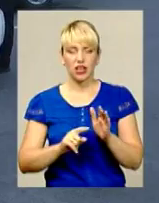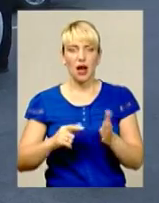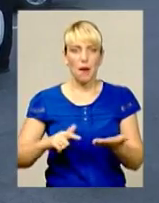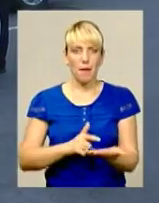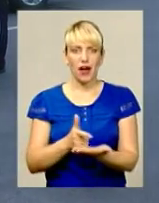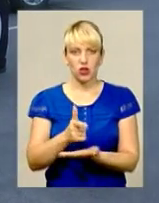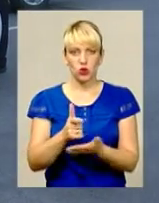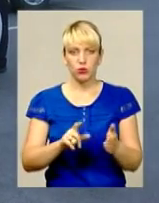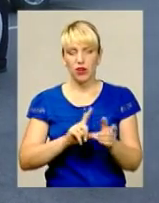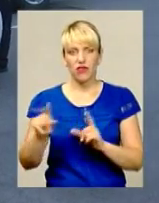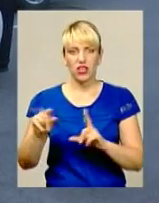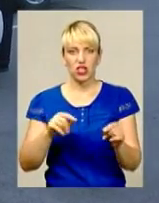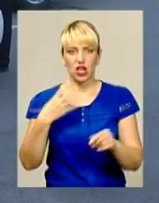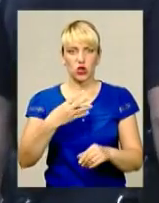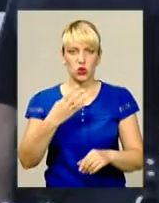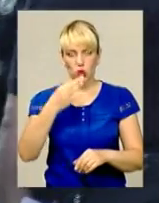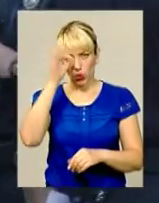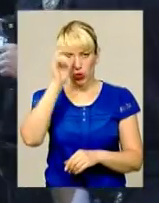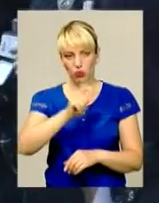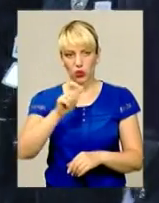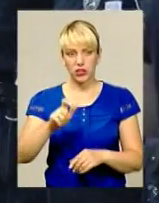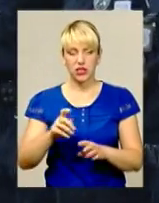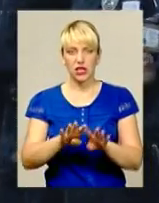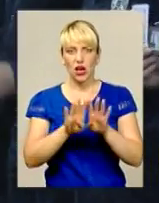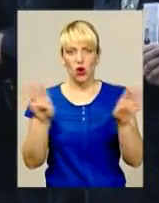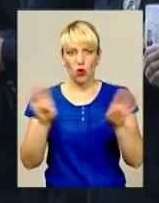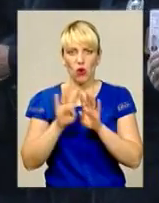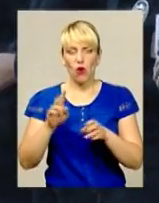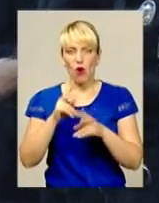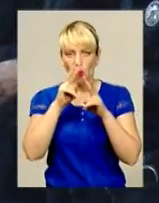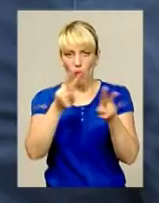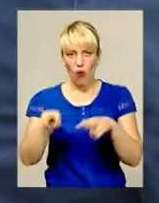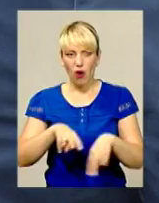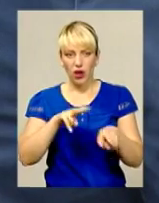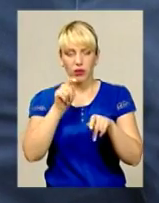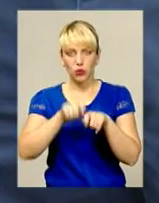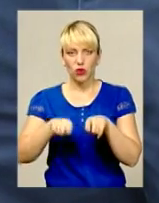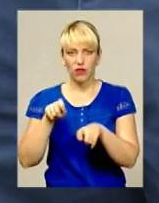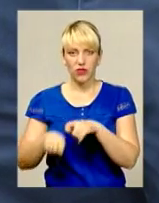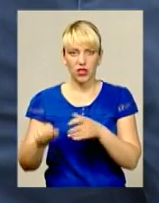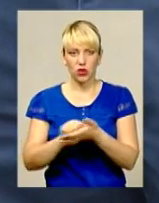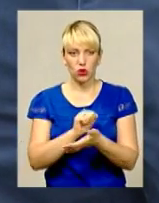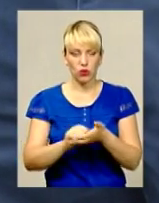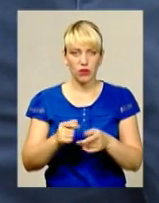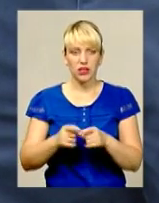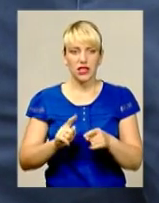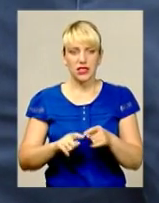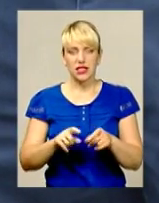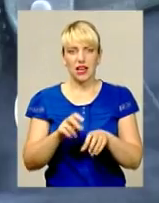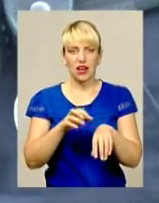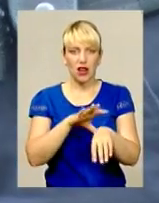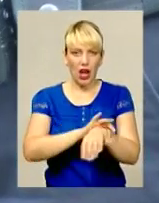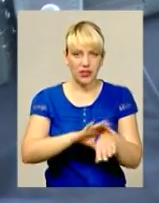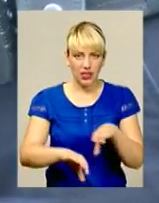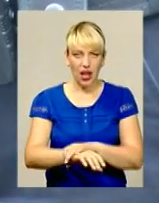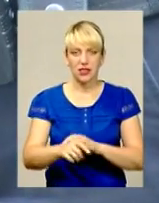вирушають до 40 поліцейських. Перед цим – строєвий огляд, перевірка документів та ремоненту. Це рація, гумова палиця і кайданки,